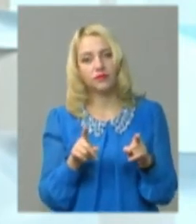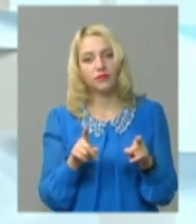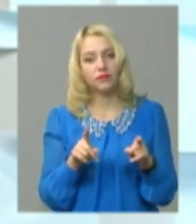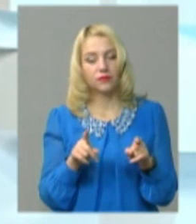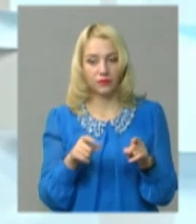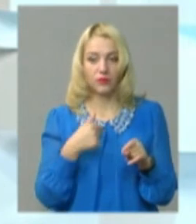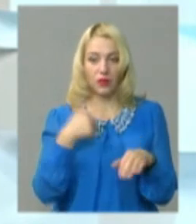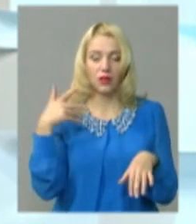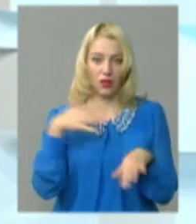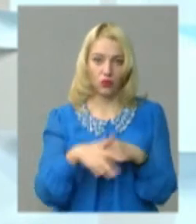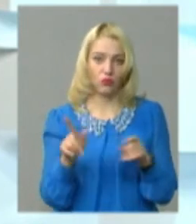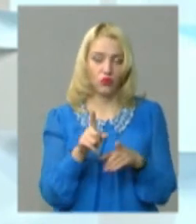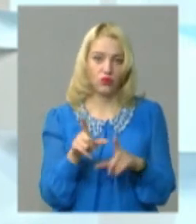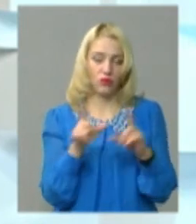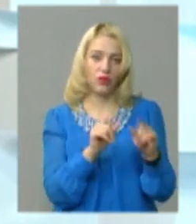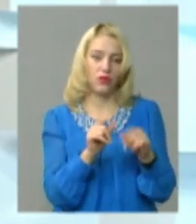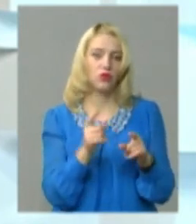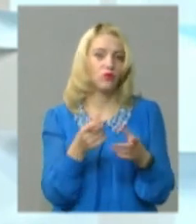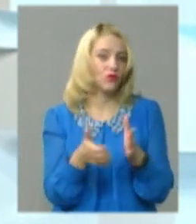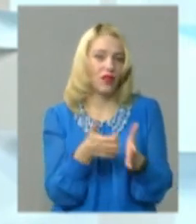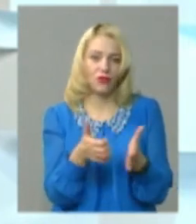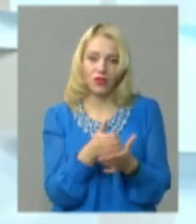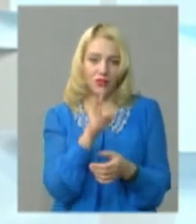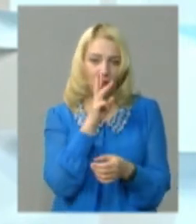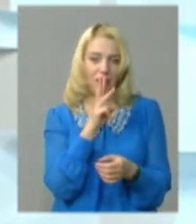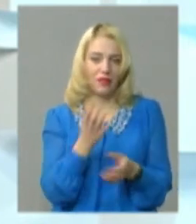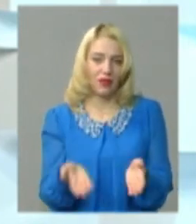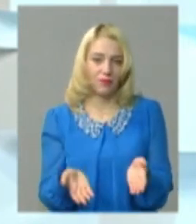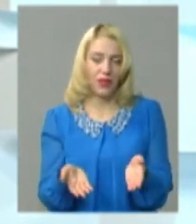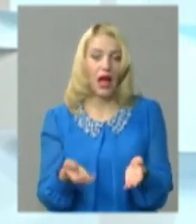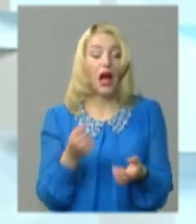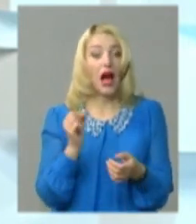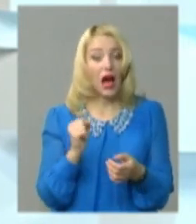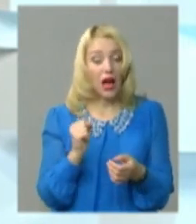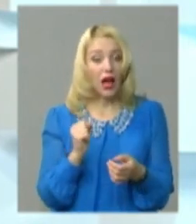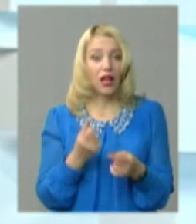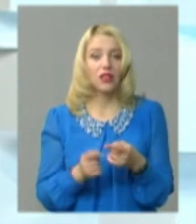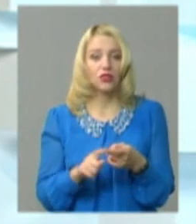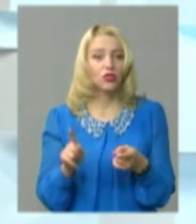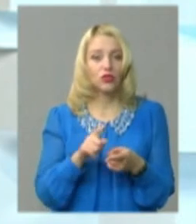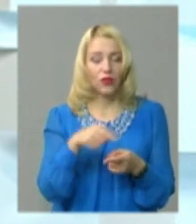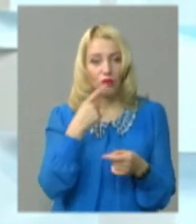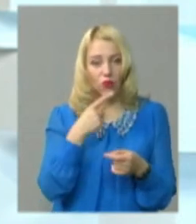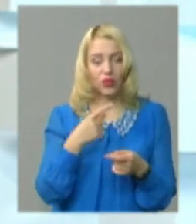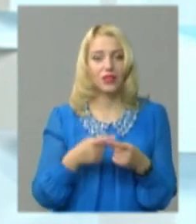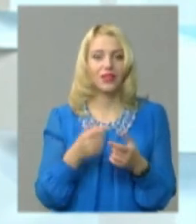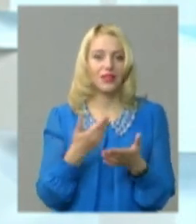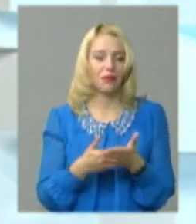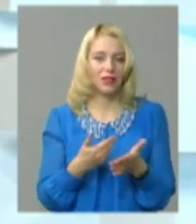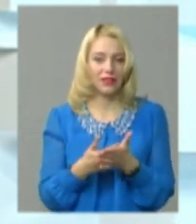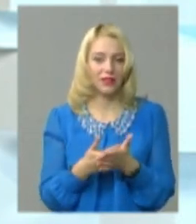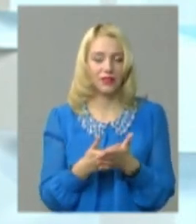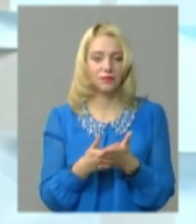я розумію, що вони виїжджають, недостатня заробітна плата. А то, що ви наводите приклад